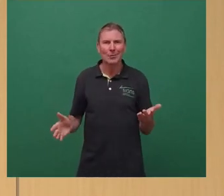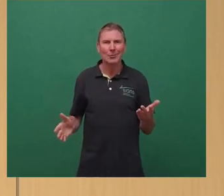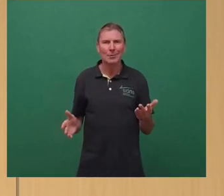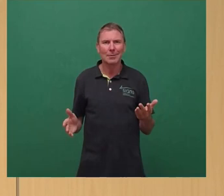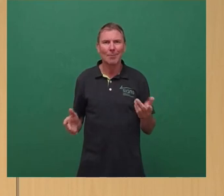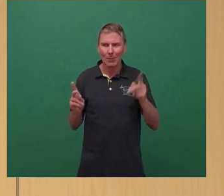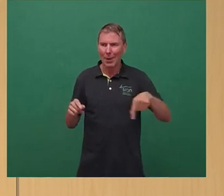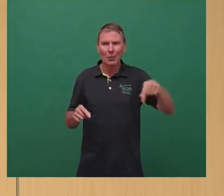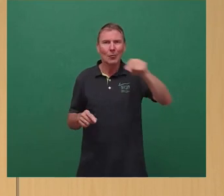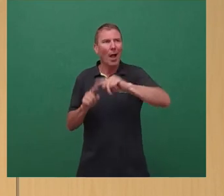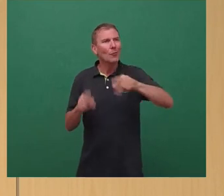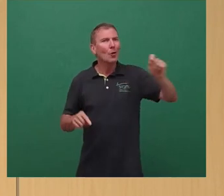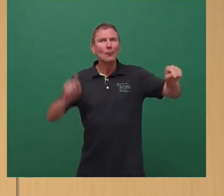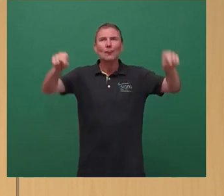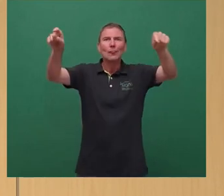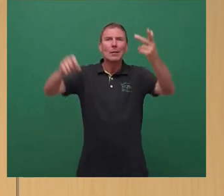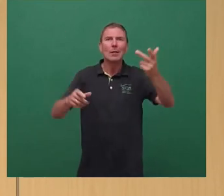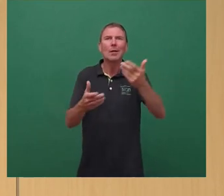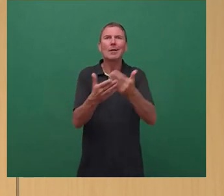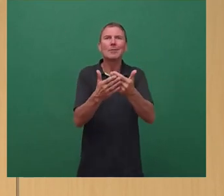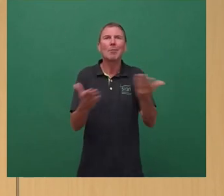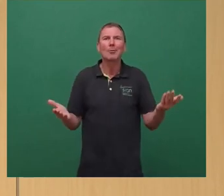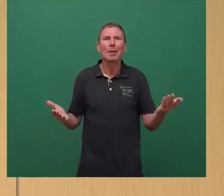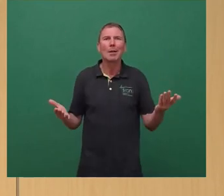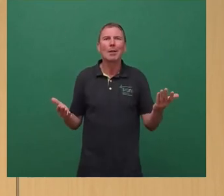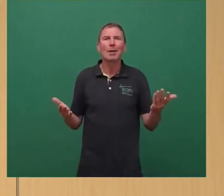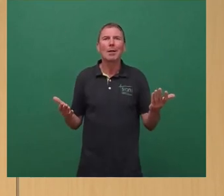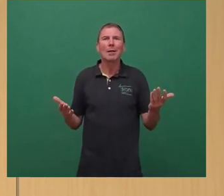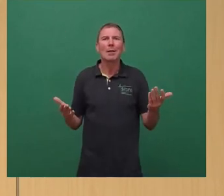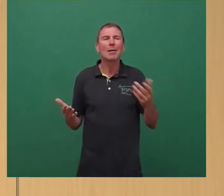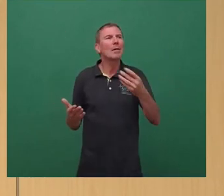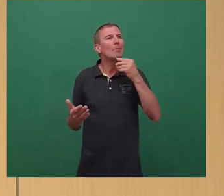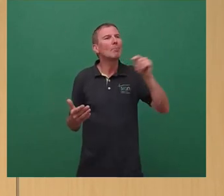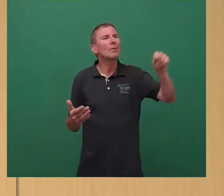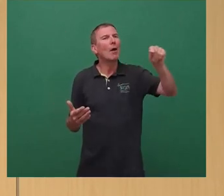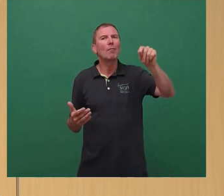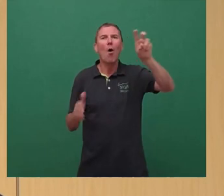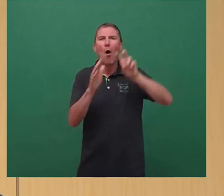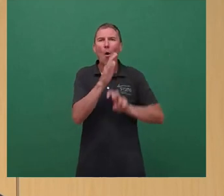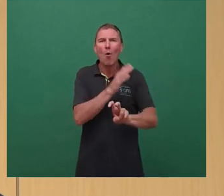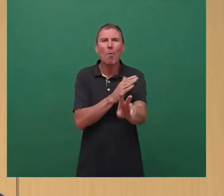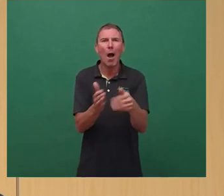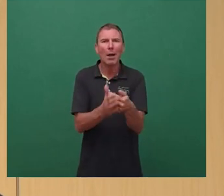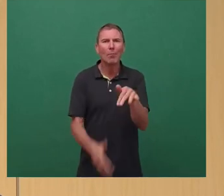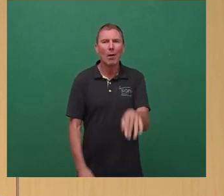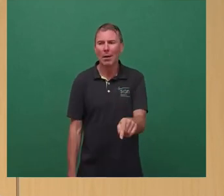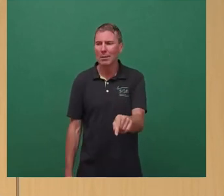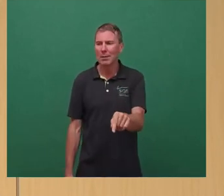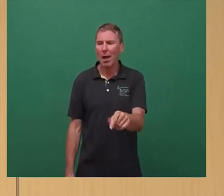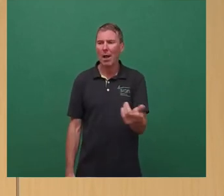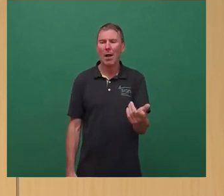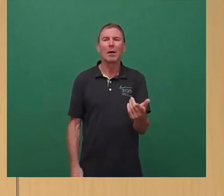Ja, in Städten sind da, wo U-Bahn-Angebote sind, ist der